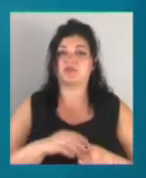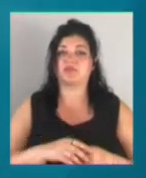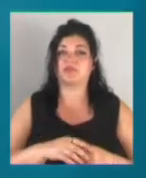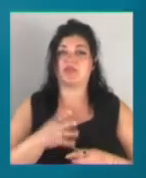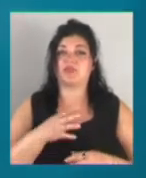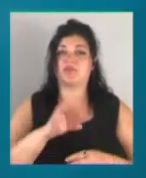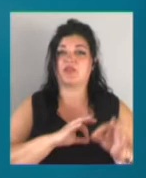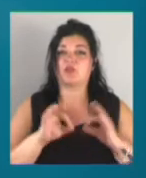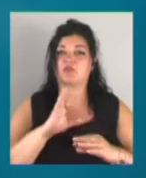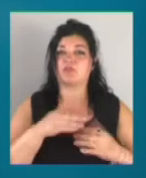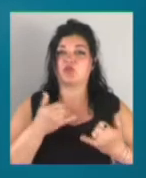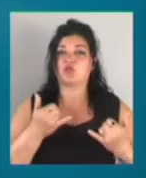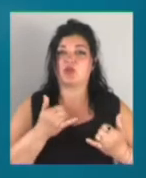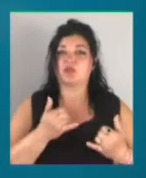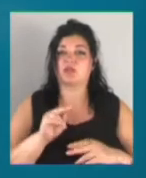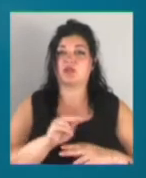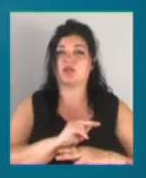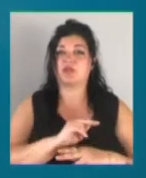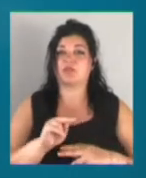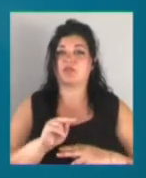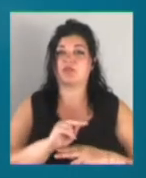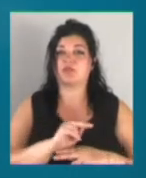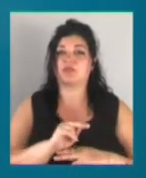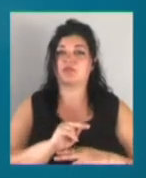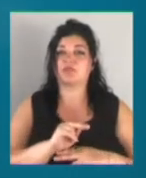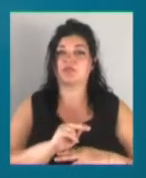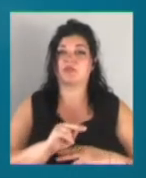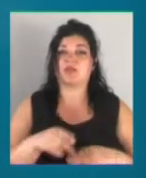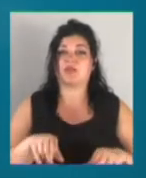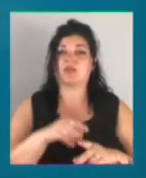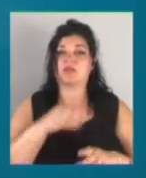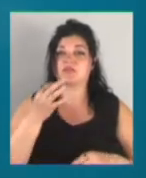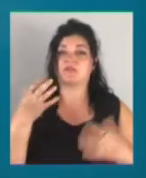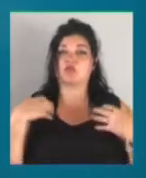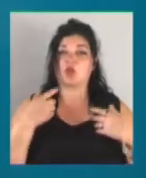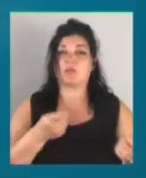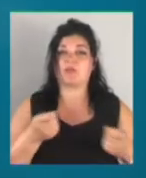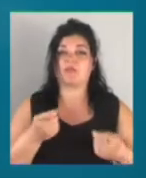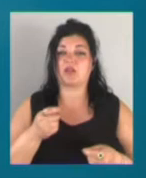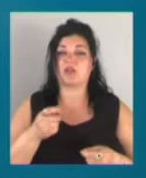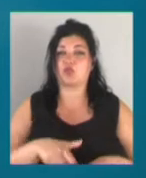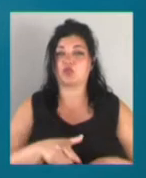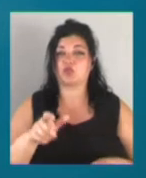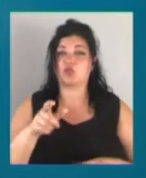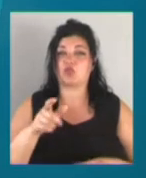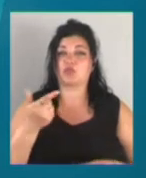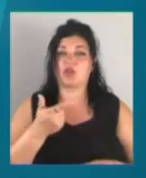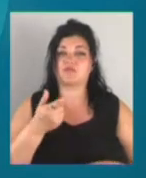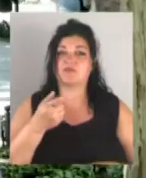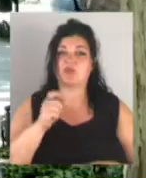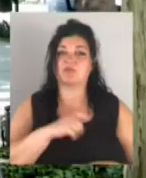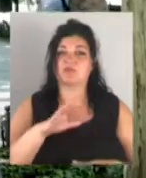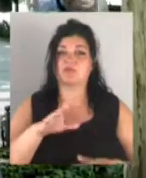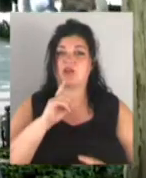використовували під час ремонту, не липнула на автомобілі. Про таке сказав начальник управління дорожнього господарства Одеської міськради Андрій